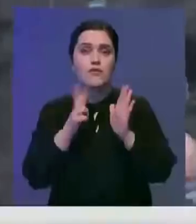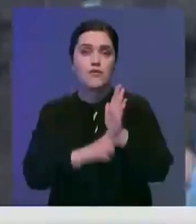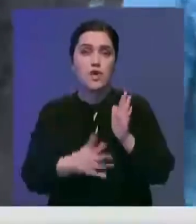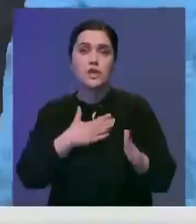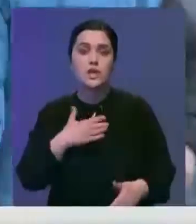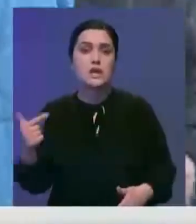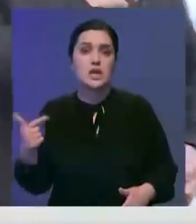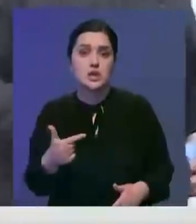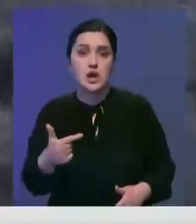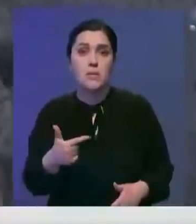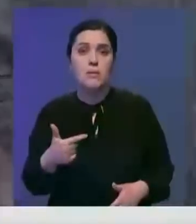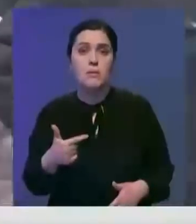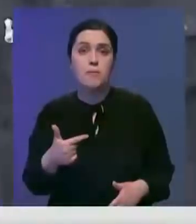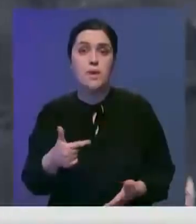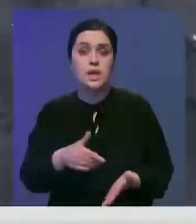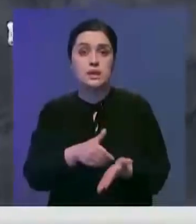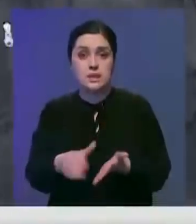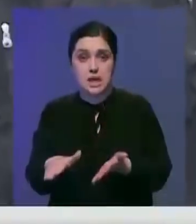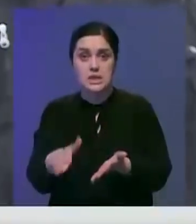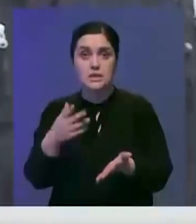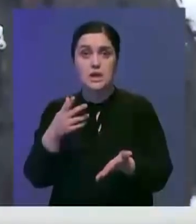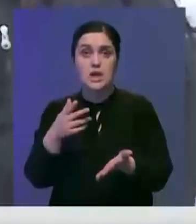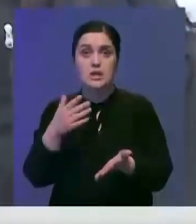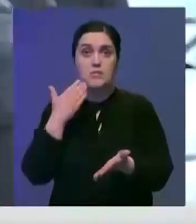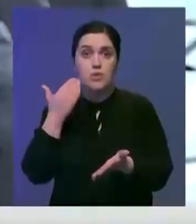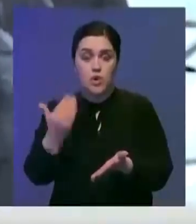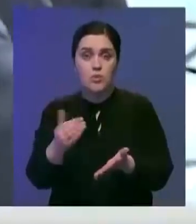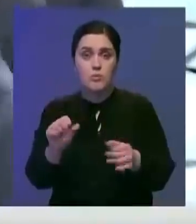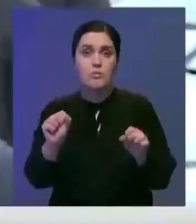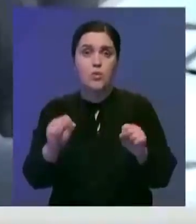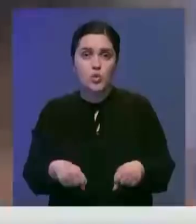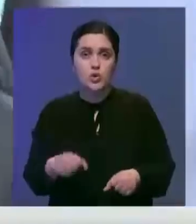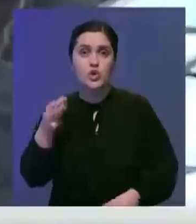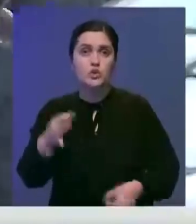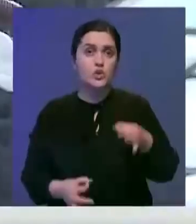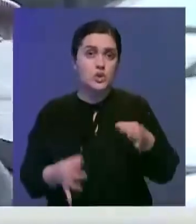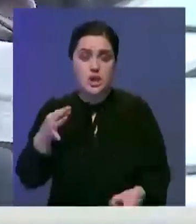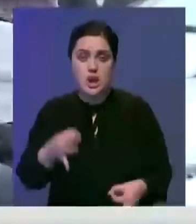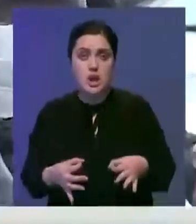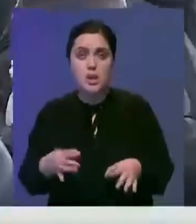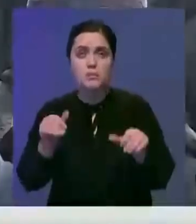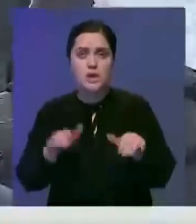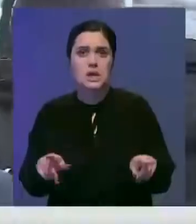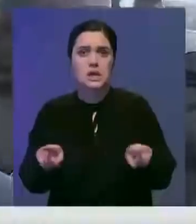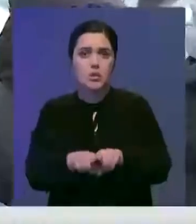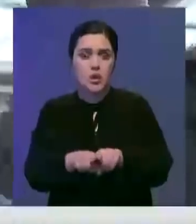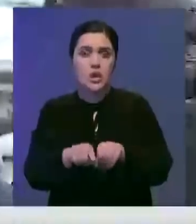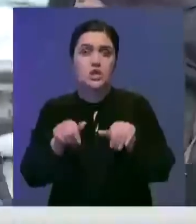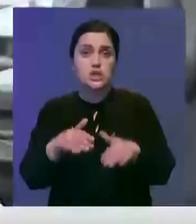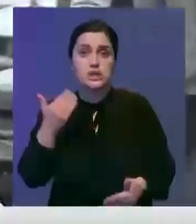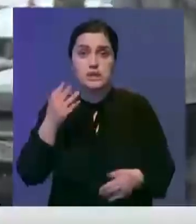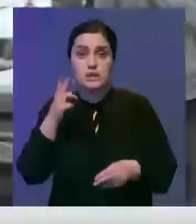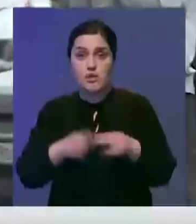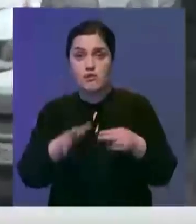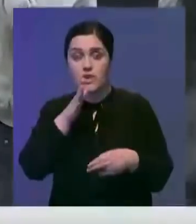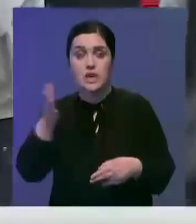наших граждан. При этом отказать в рассмотрении запроса все-таки могут. Суд может принять такое решение, если